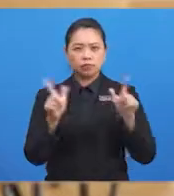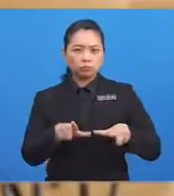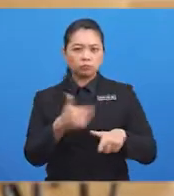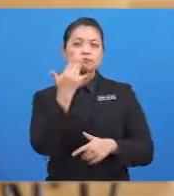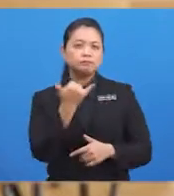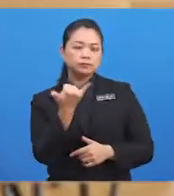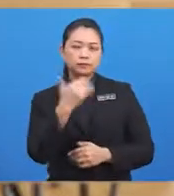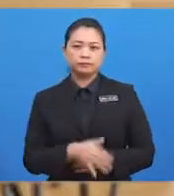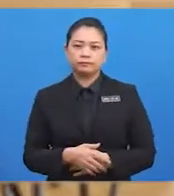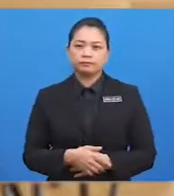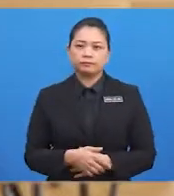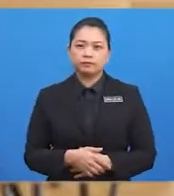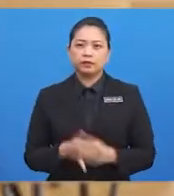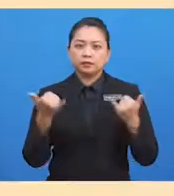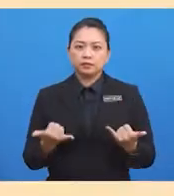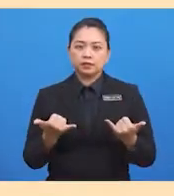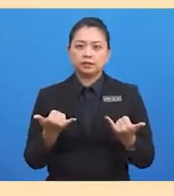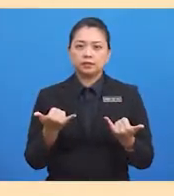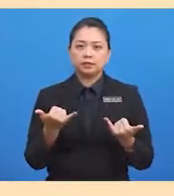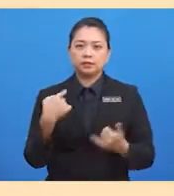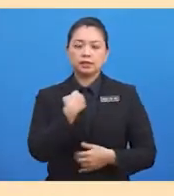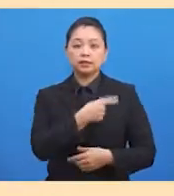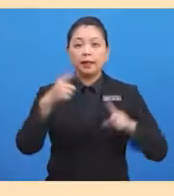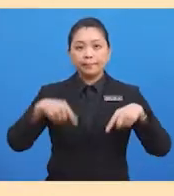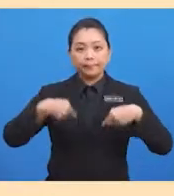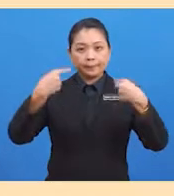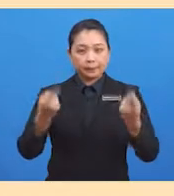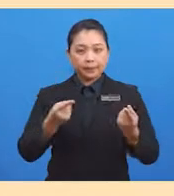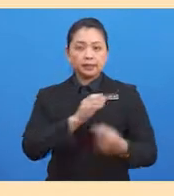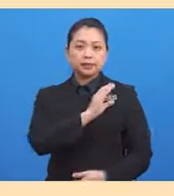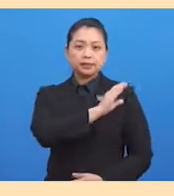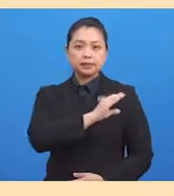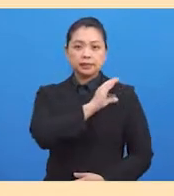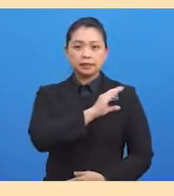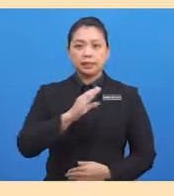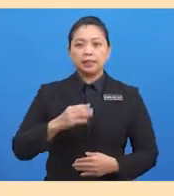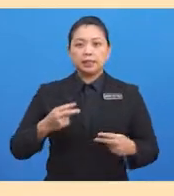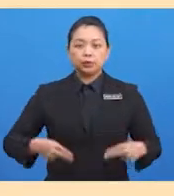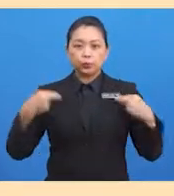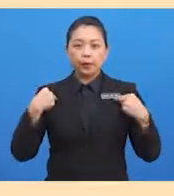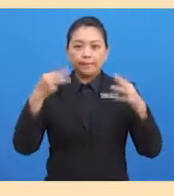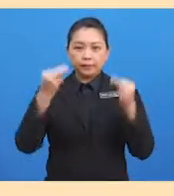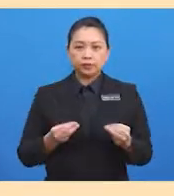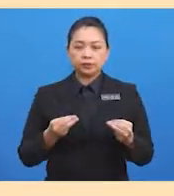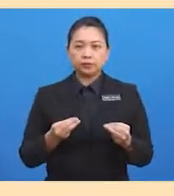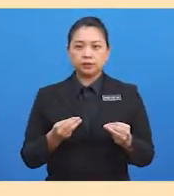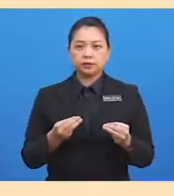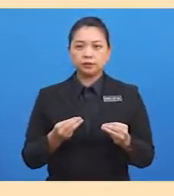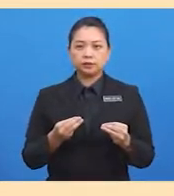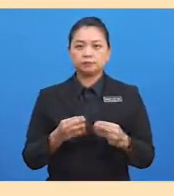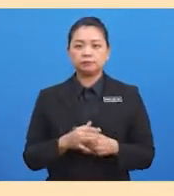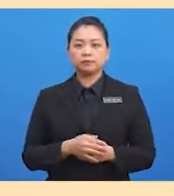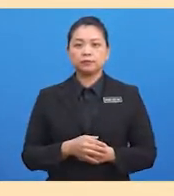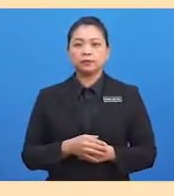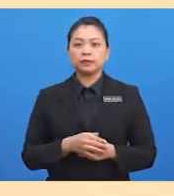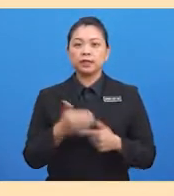Sekarang, kita pergi pula ke ciri kehidupan manusia Zaman Prasejarah yang kedua iaitu peralatan